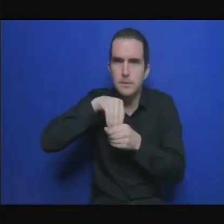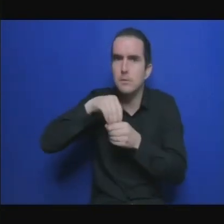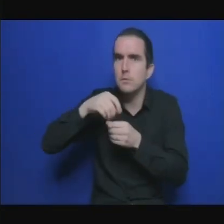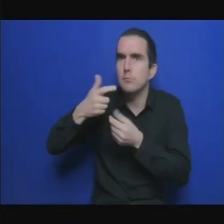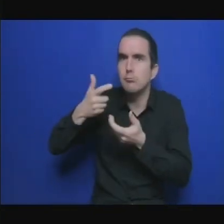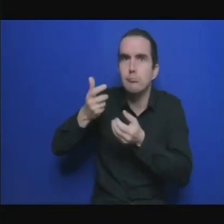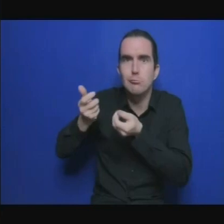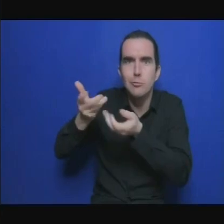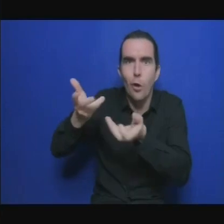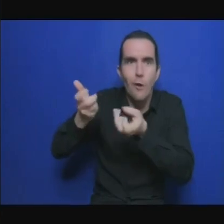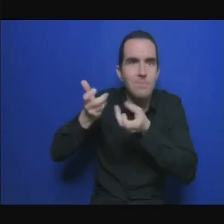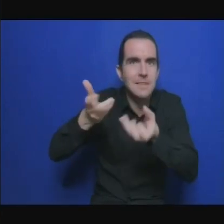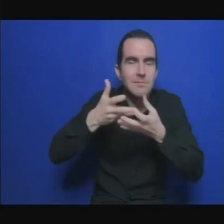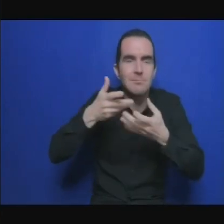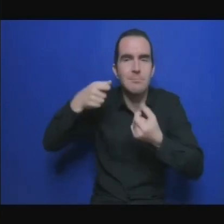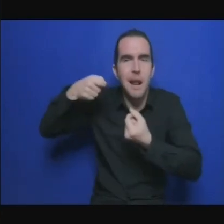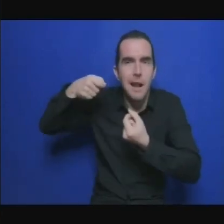pouvoir